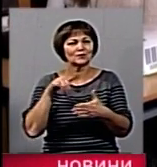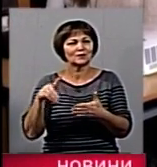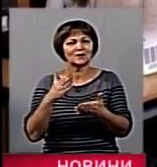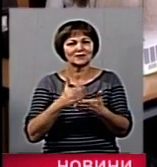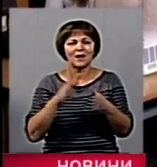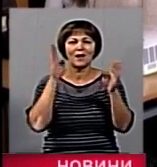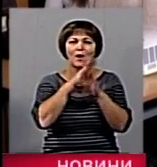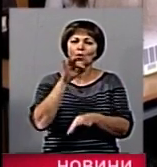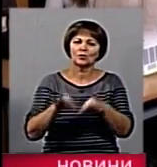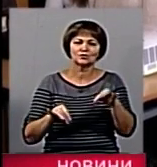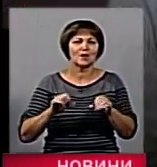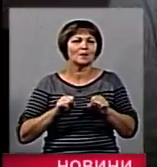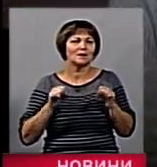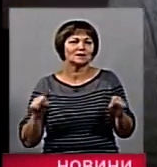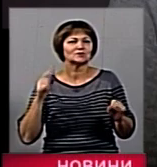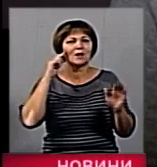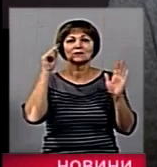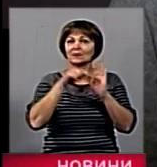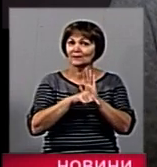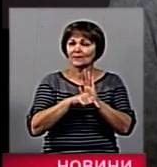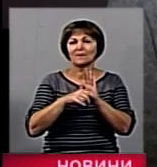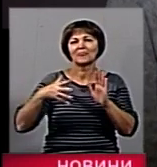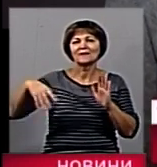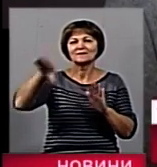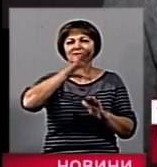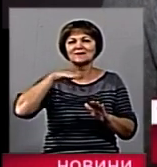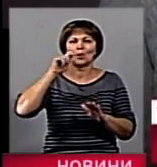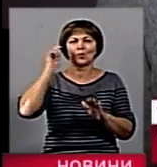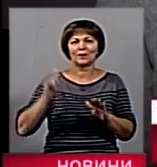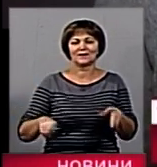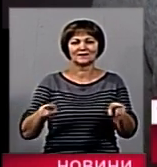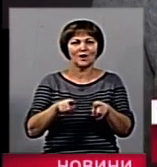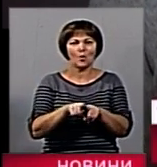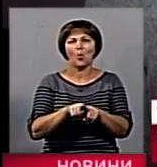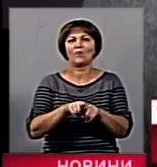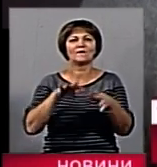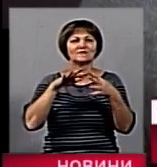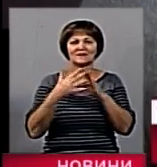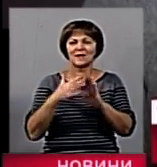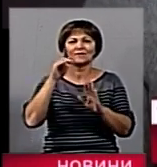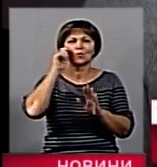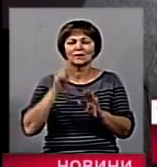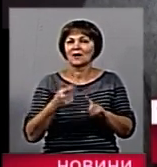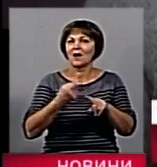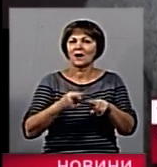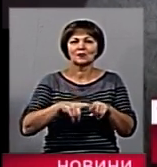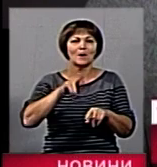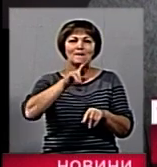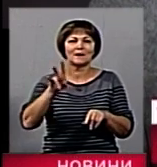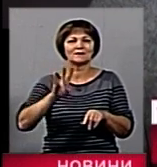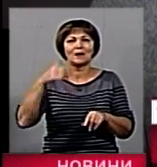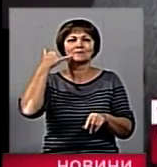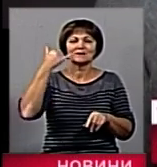екологічний та патріотичний аспект. Покрили всю Україну. Я не знаю такого села в Україні, яке мені